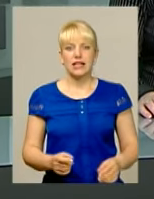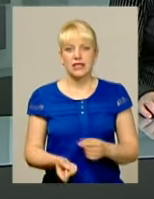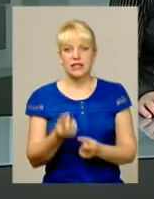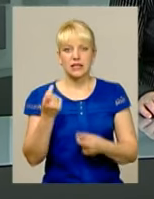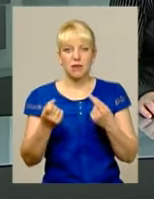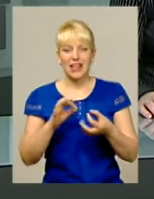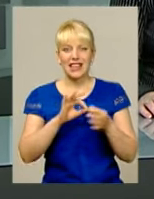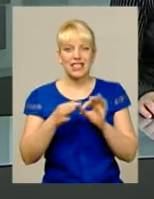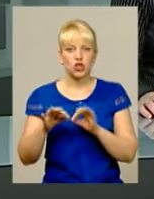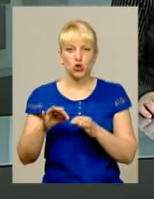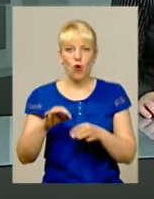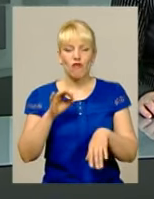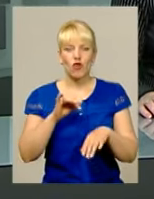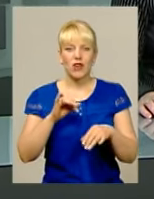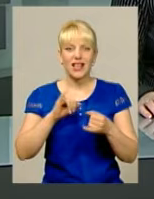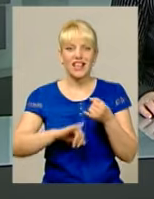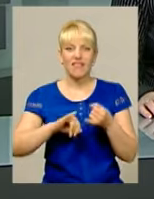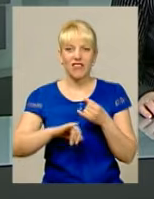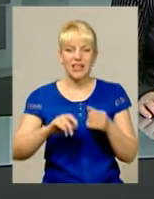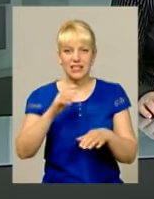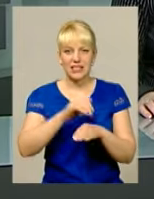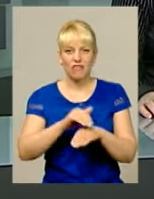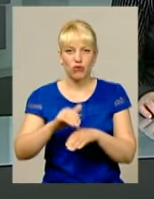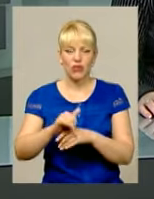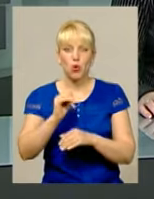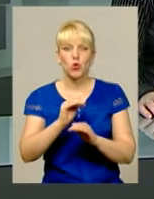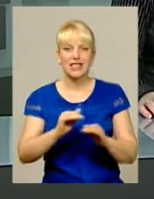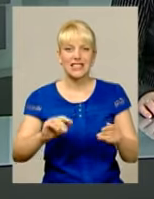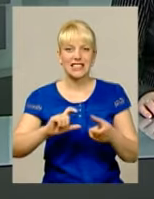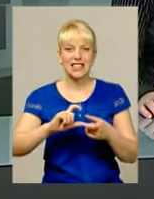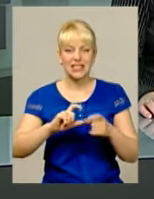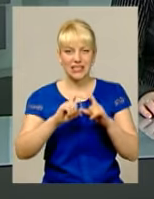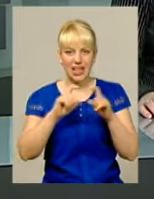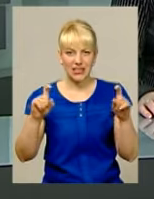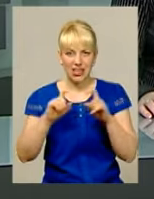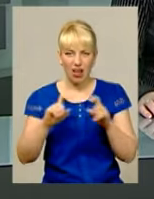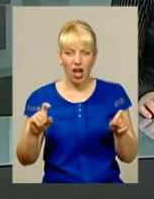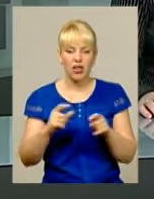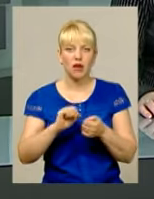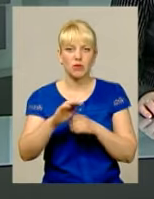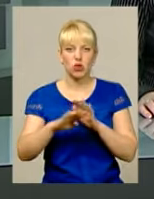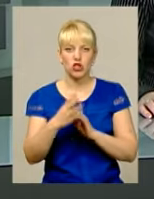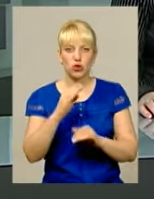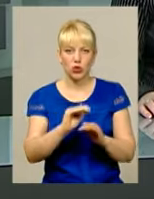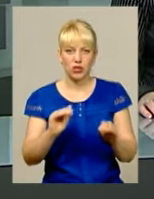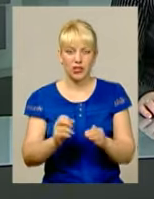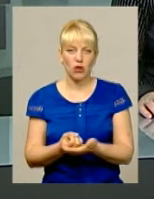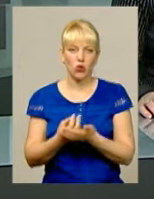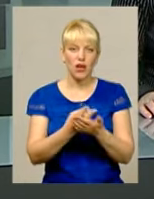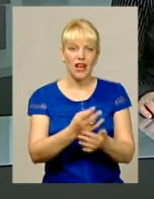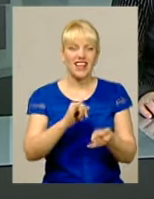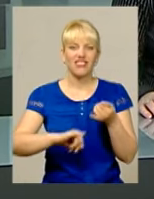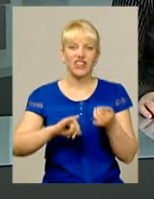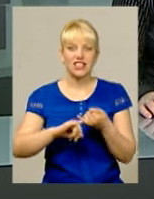інфекції зафіксували в одному з дитсадків Кам'янця-Подільського Чотирьох трирічних малюків госпіталізували до інфекційного